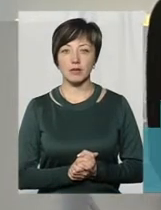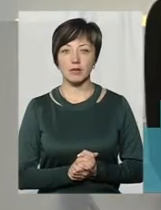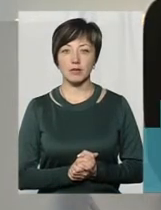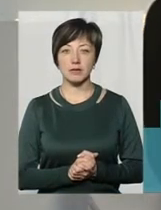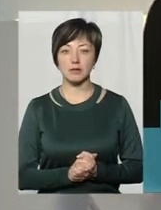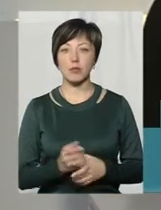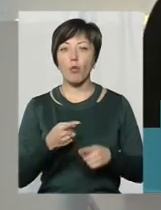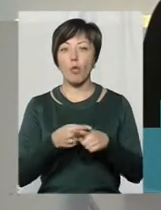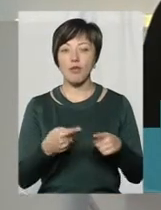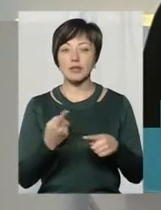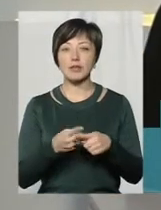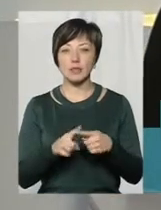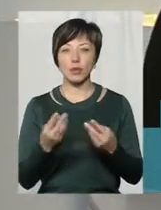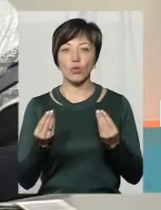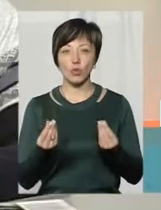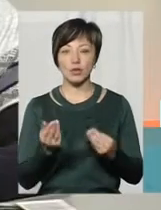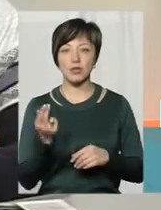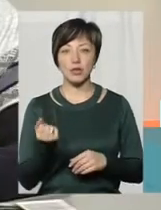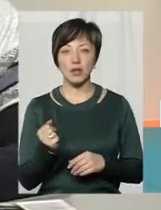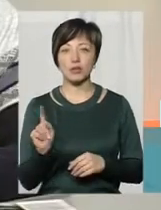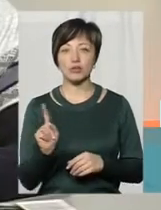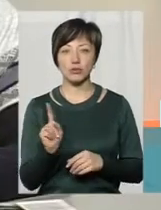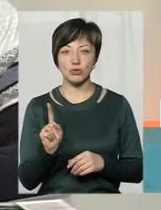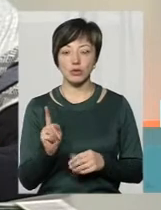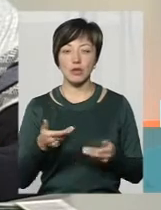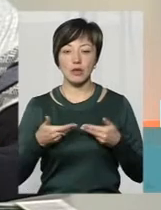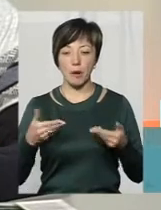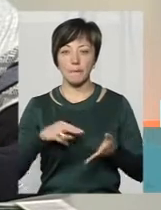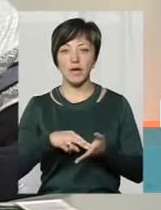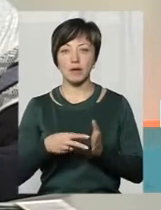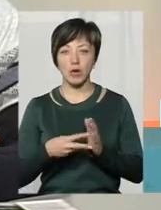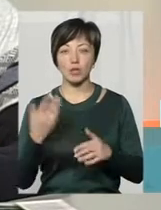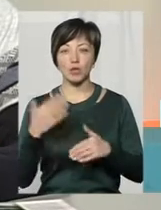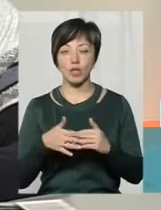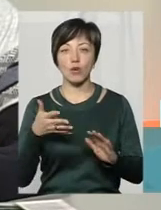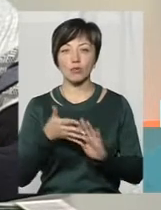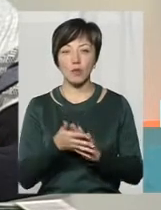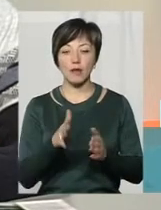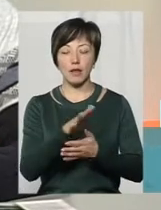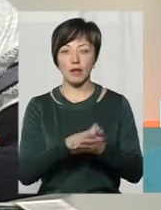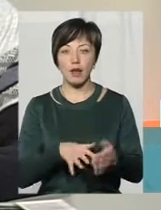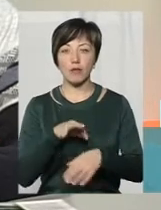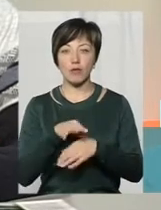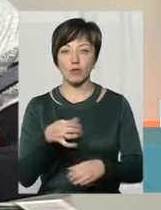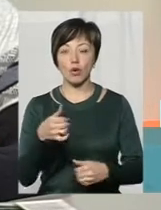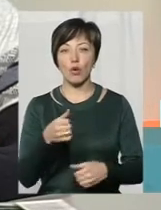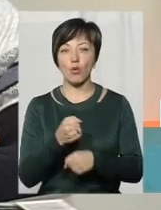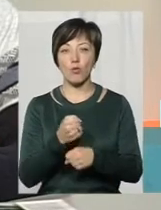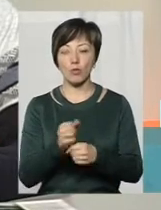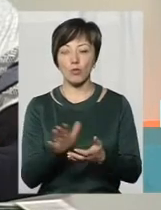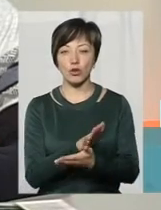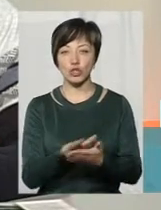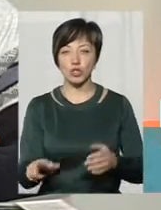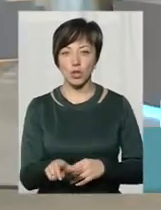Половина цих коштів, що нами передбачено, вже освоєно. І надалі проводяться роботи по розчистці